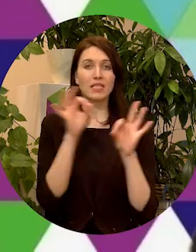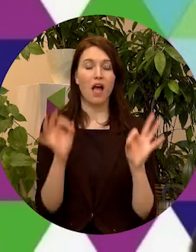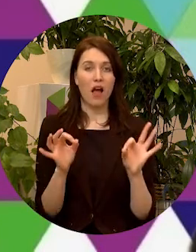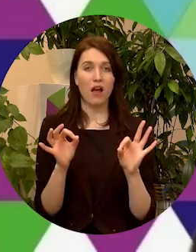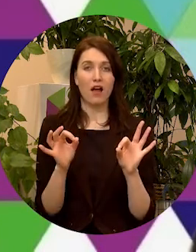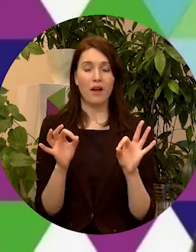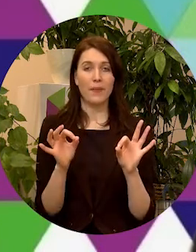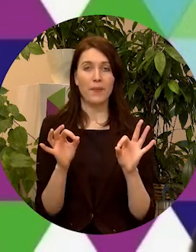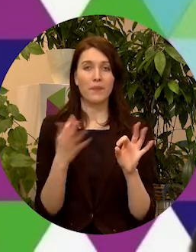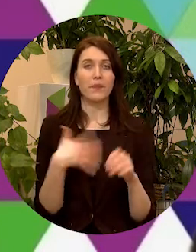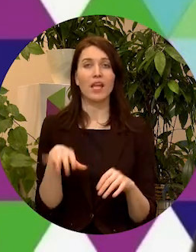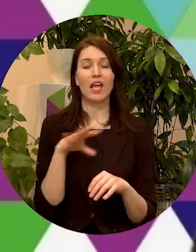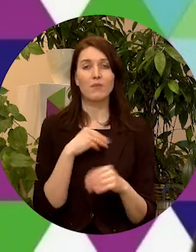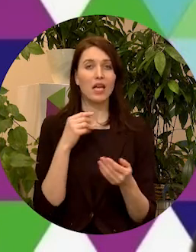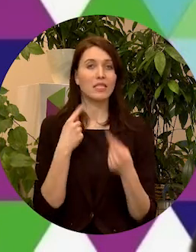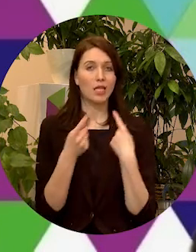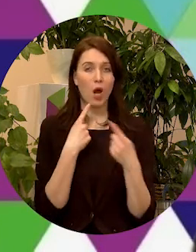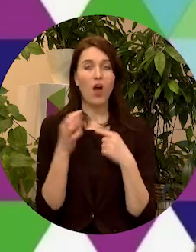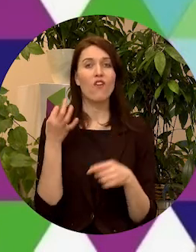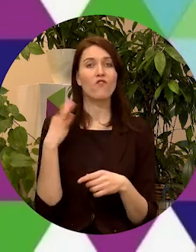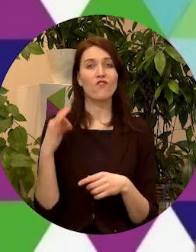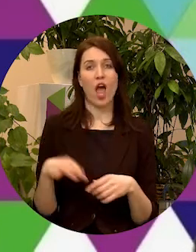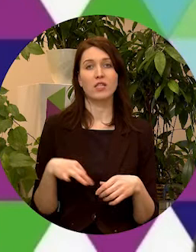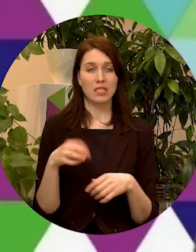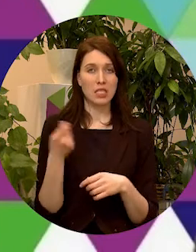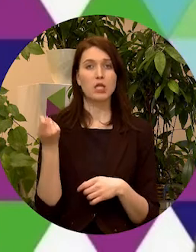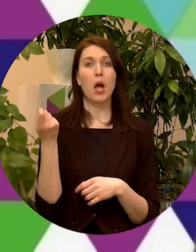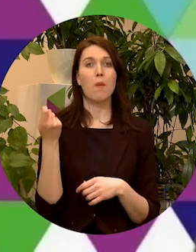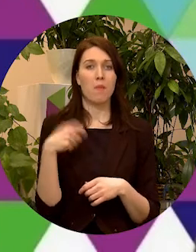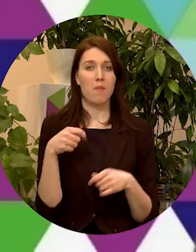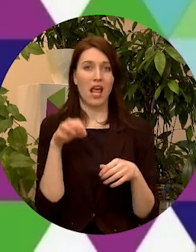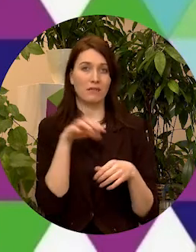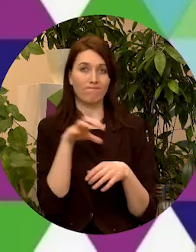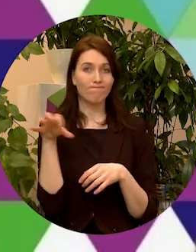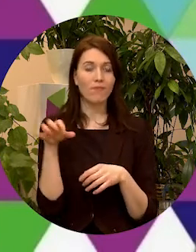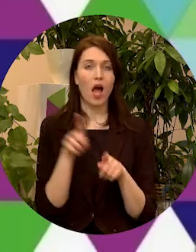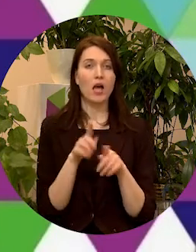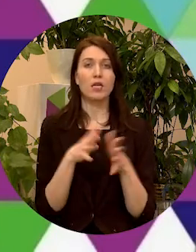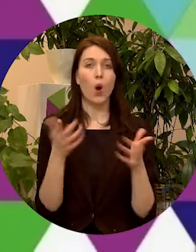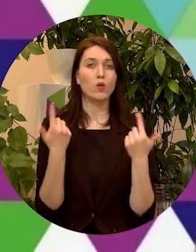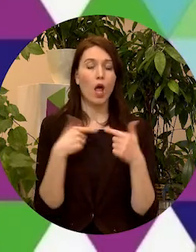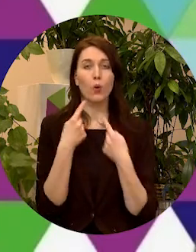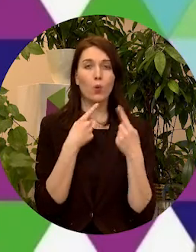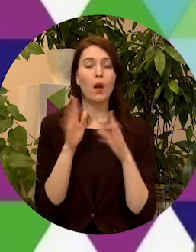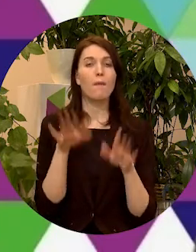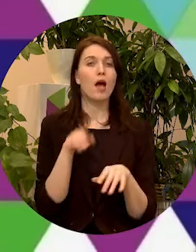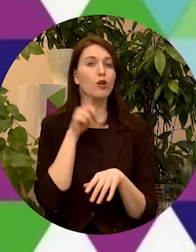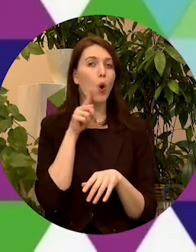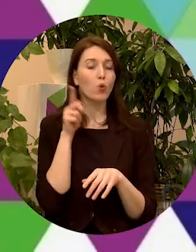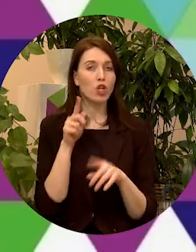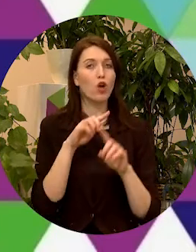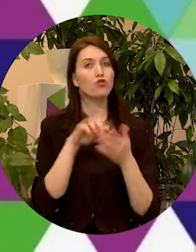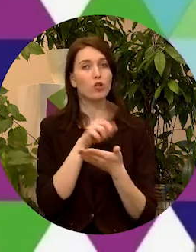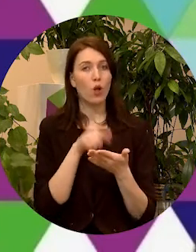mēs sarunājāmies ar Francijas prezidentūru un vēl tajām ļoti daudz laika tieši jauniešu jautājumiem Francija